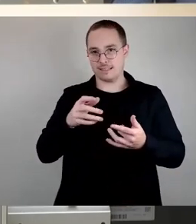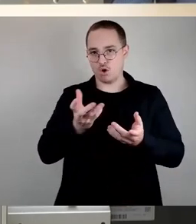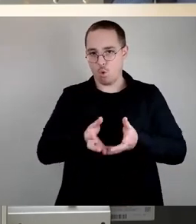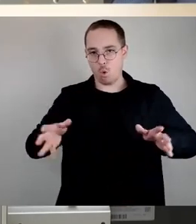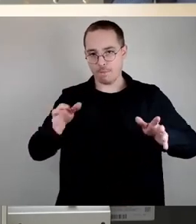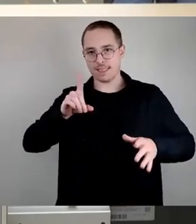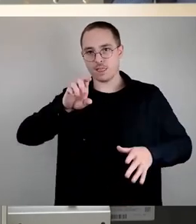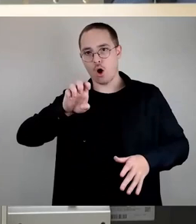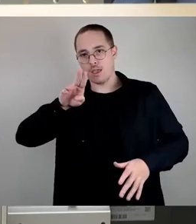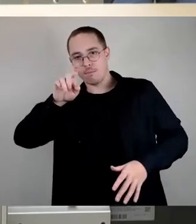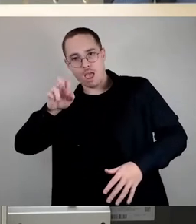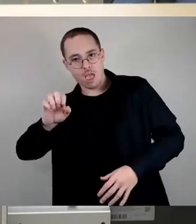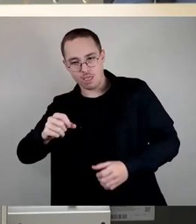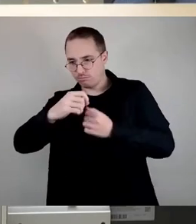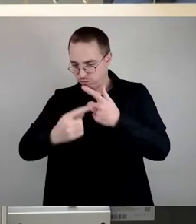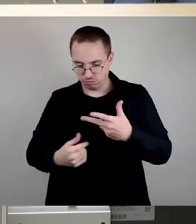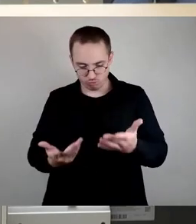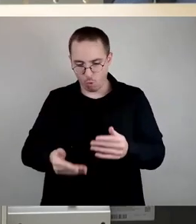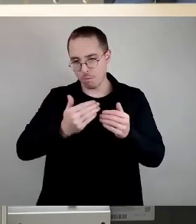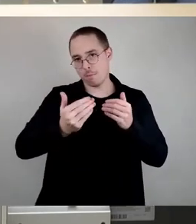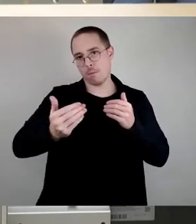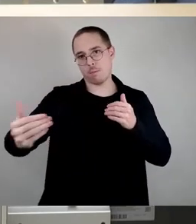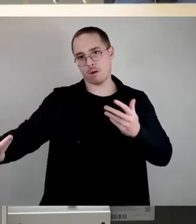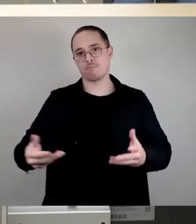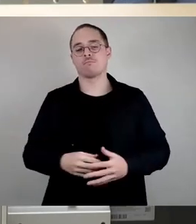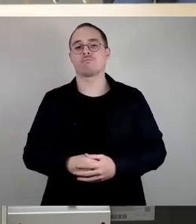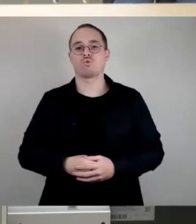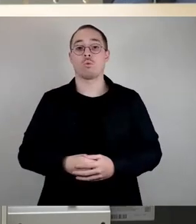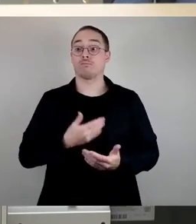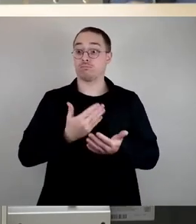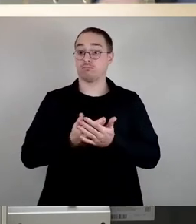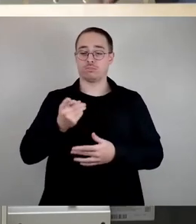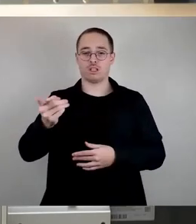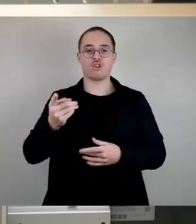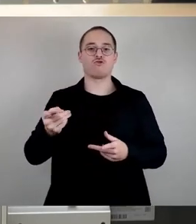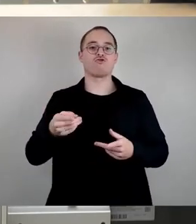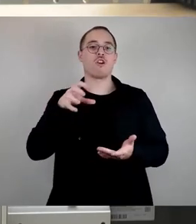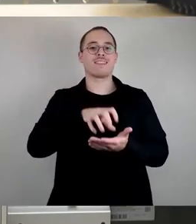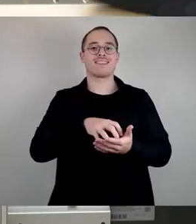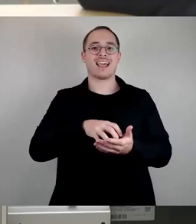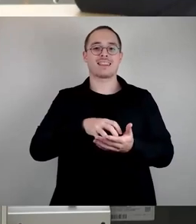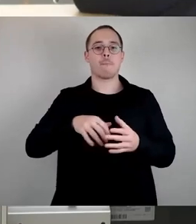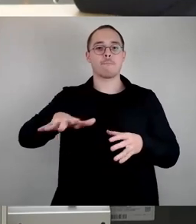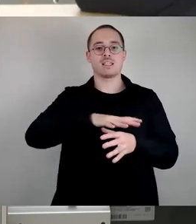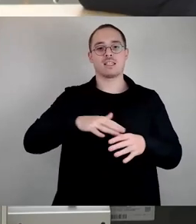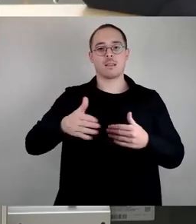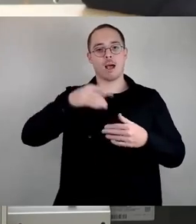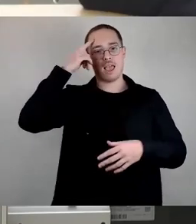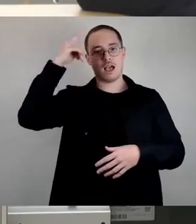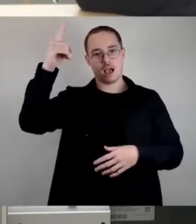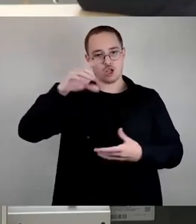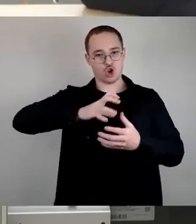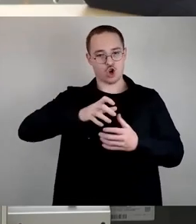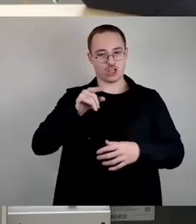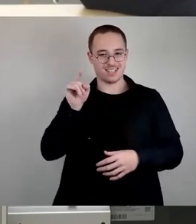gibt es ebenfalls bei der Vorstellung im Stadtbezirksbeirat Klotsche die definitive Aussage des Herrn Bürgermeister Kühn, der dort gesagt